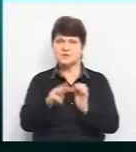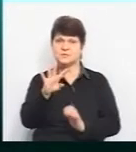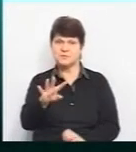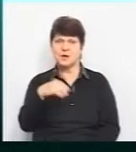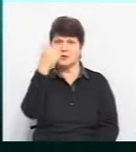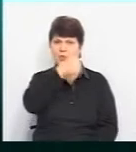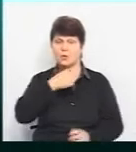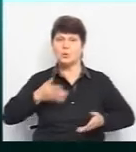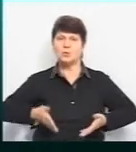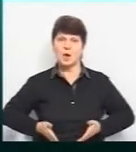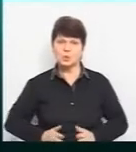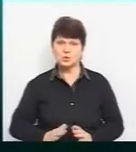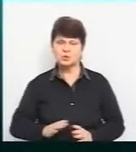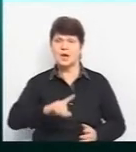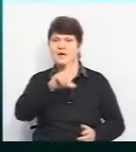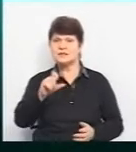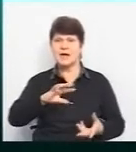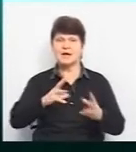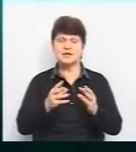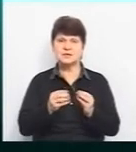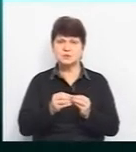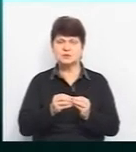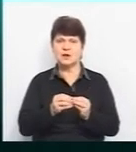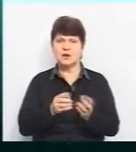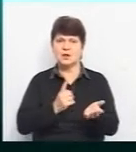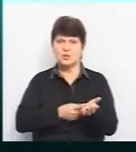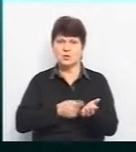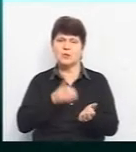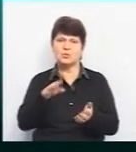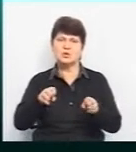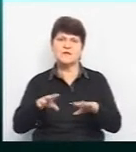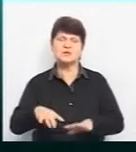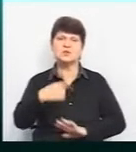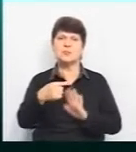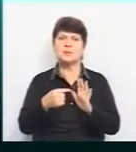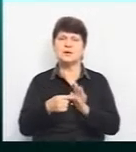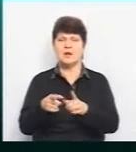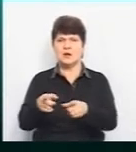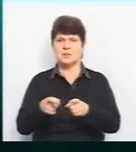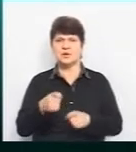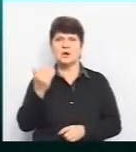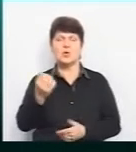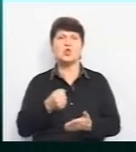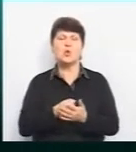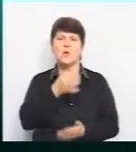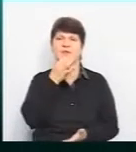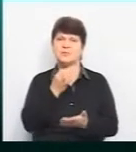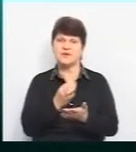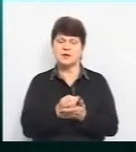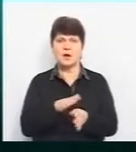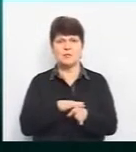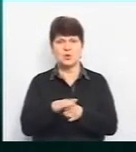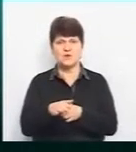народження. За результатами зібраних доказів буде вирішитись питання про притягнення його до відповідальності та